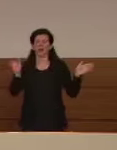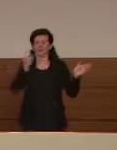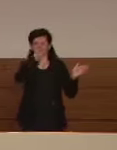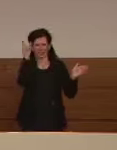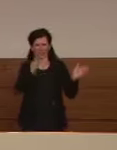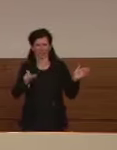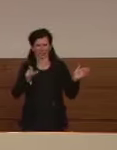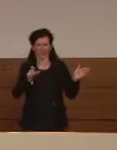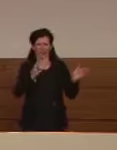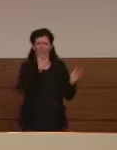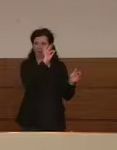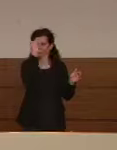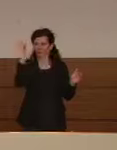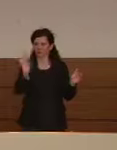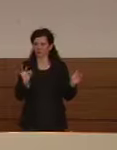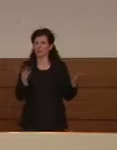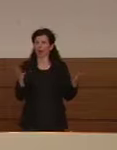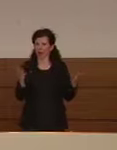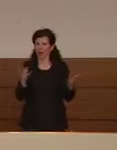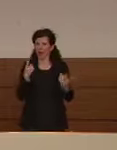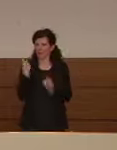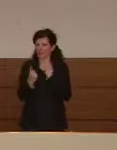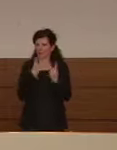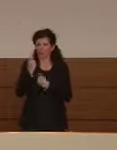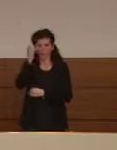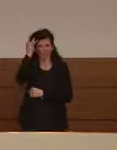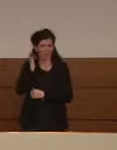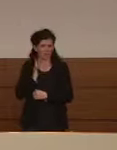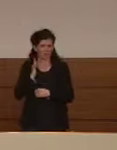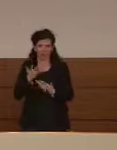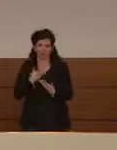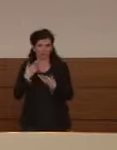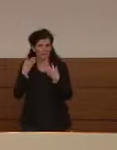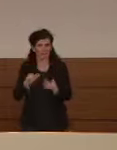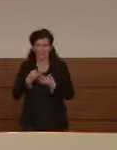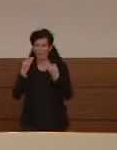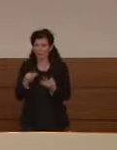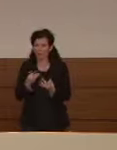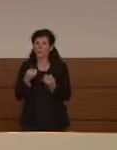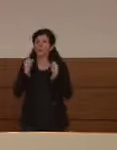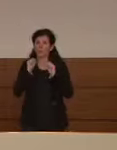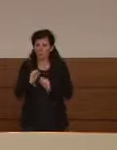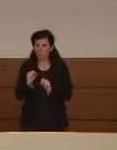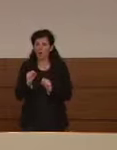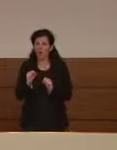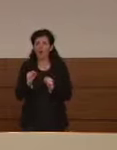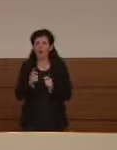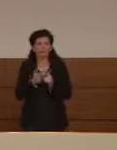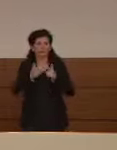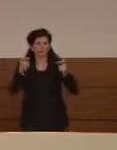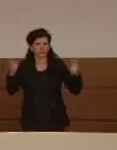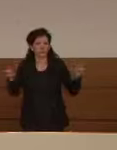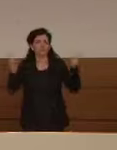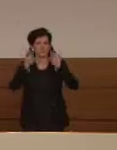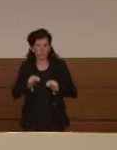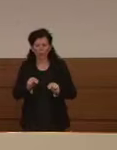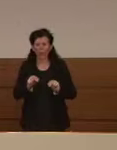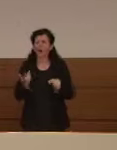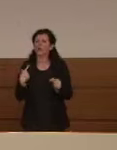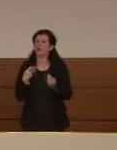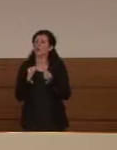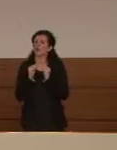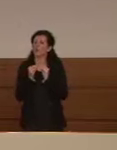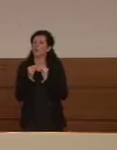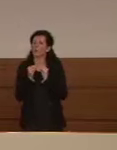grande non dico rischio però comunque la positività è in crescita e allora come leggere questo dato e